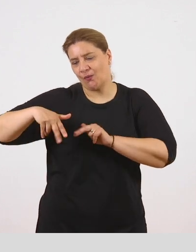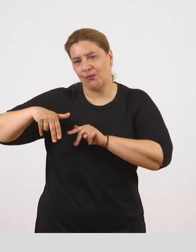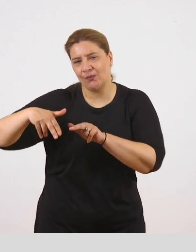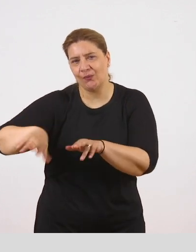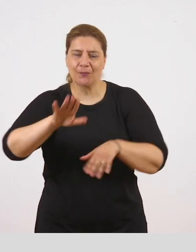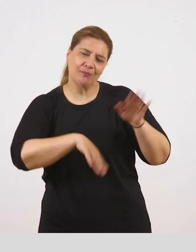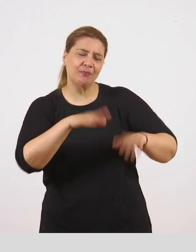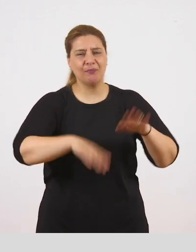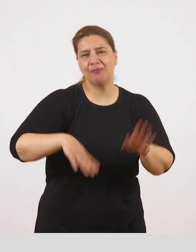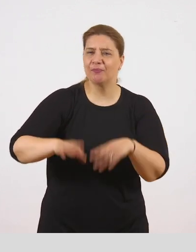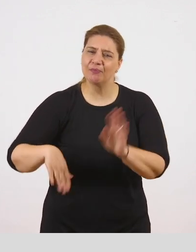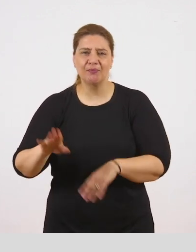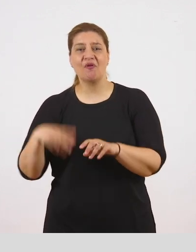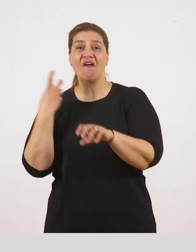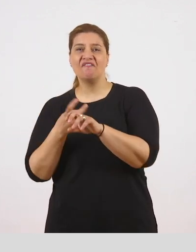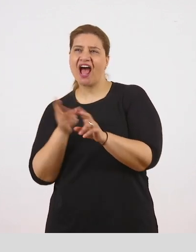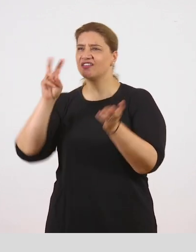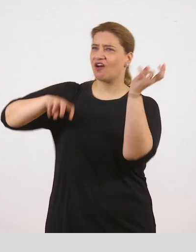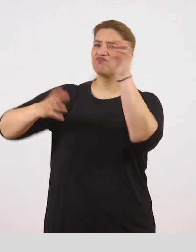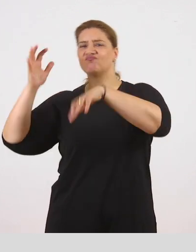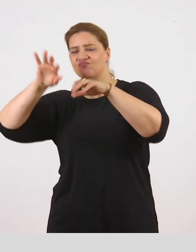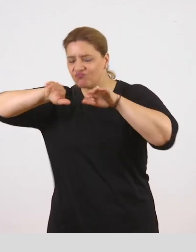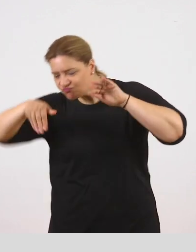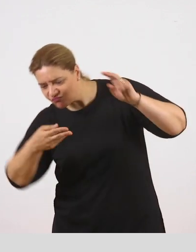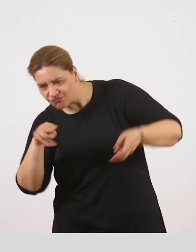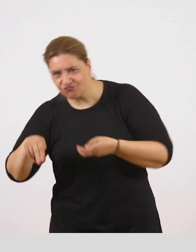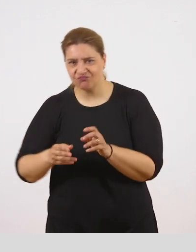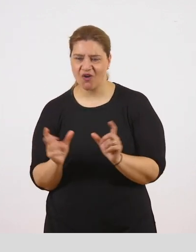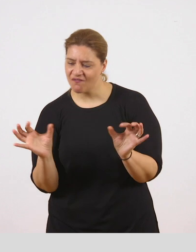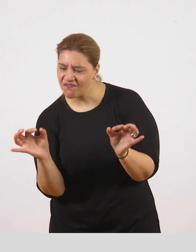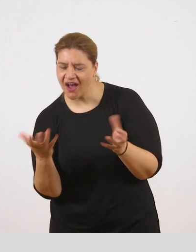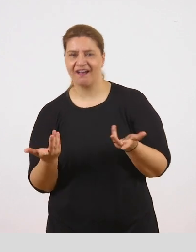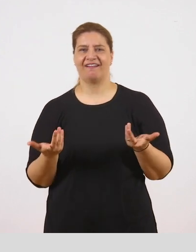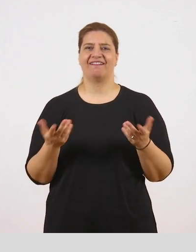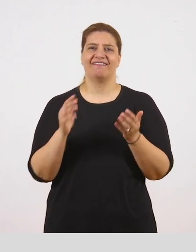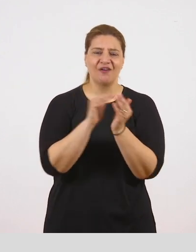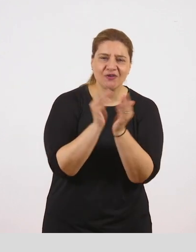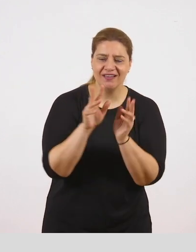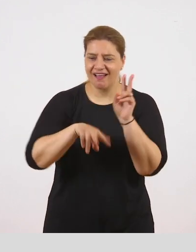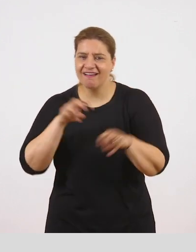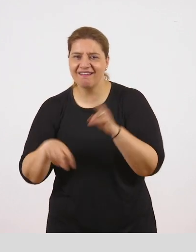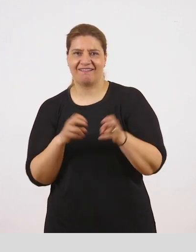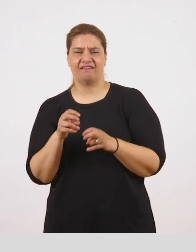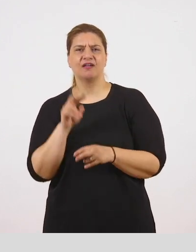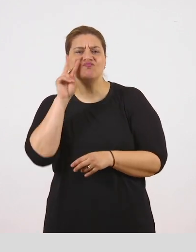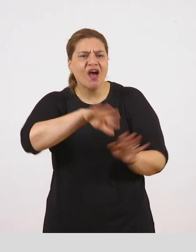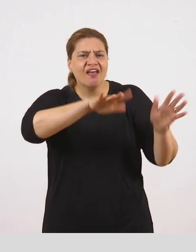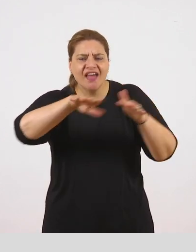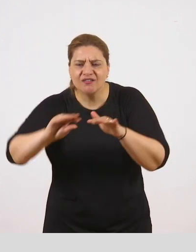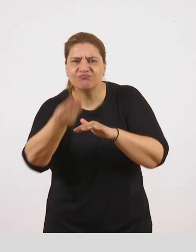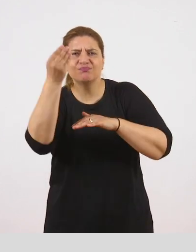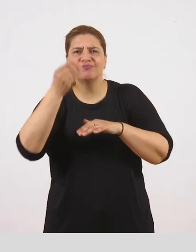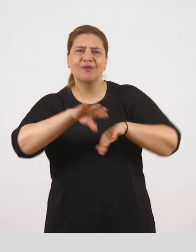στα βράχια και να βρίσκω καβούρια και κοχύλια. Κι όλο κοίταζα πότε θα βγει η γοργόνα. Η μαμά δεν βαριόταν να μου λέει και να μου ξαναλέει